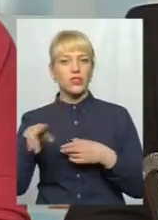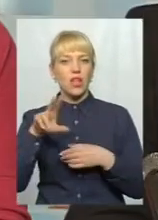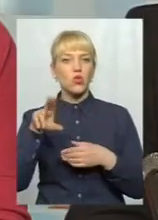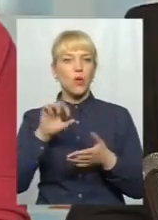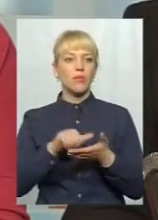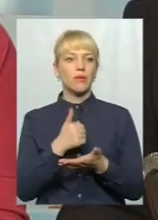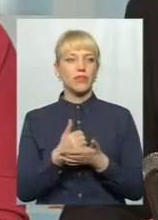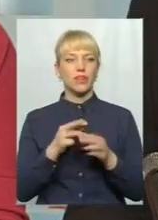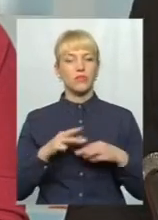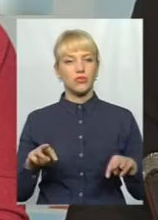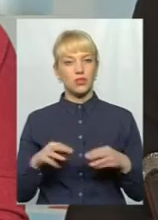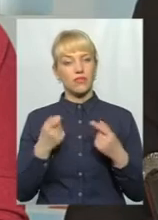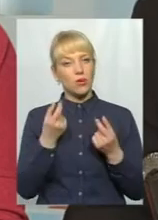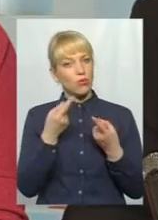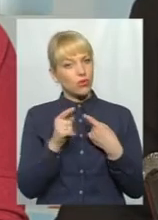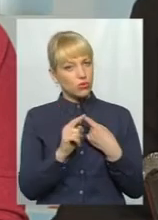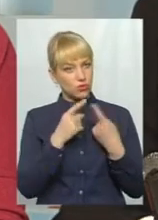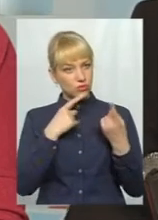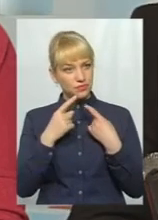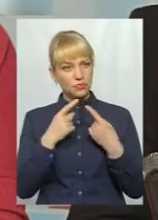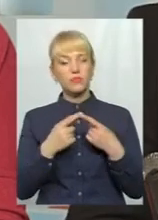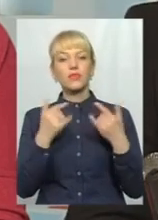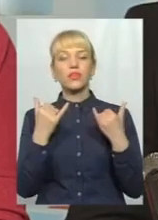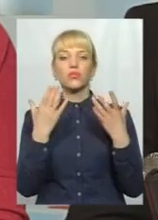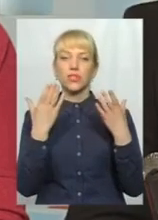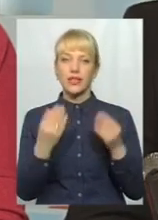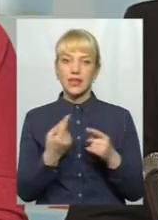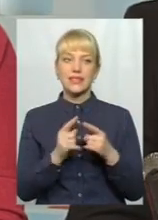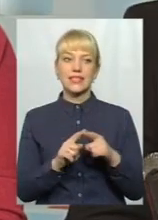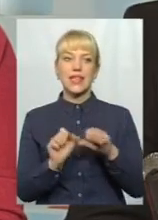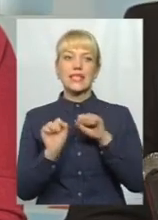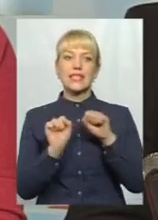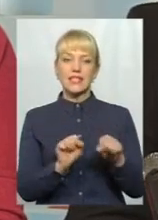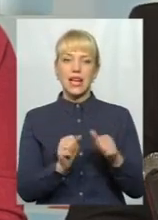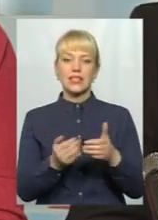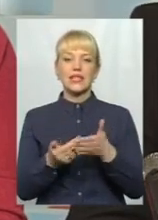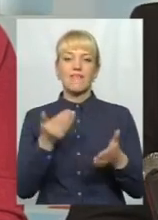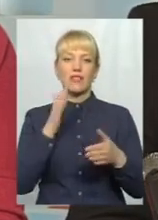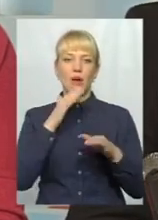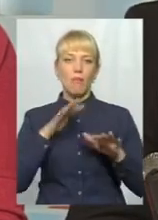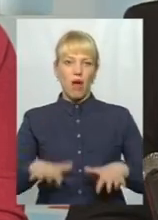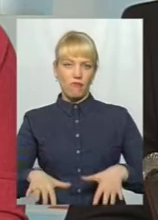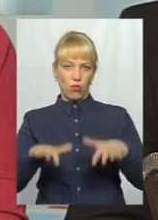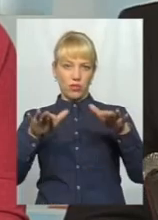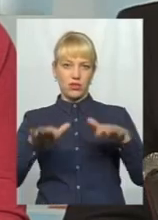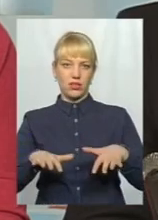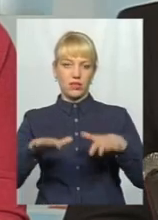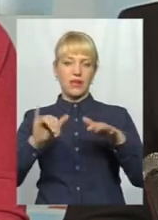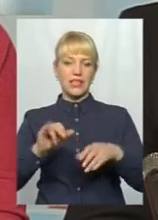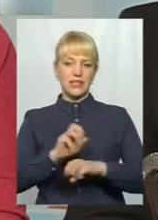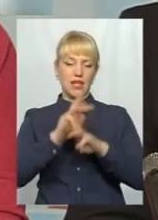то зараз вже риторика помінялася. На сьогоднішній день це вже є захист від паводків і забезпечення населення